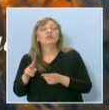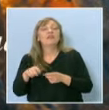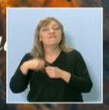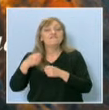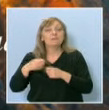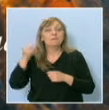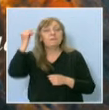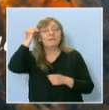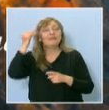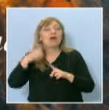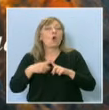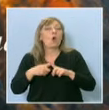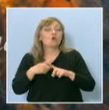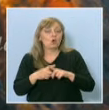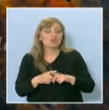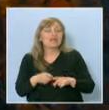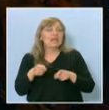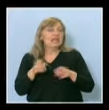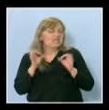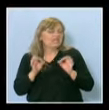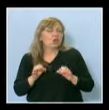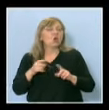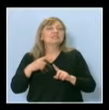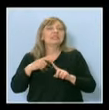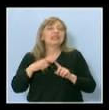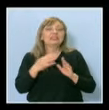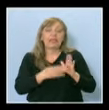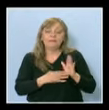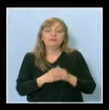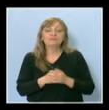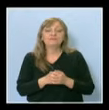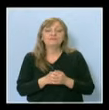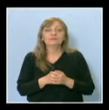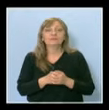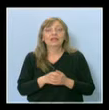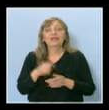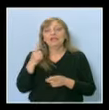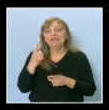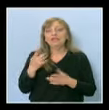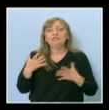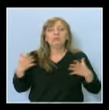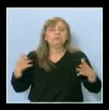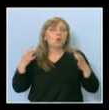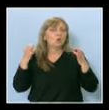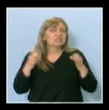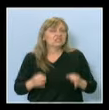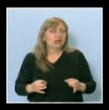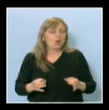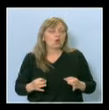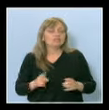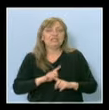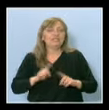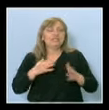Холокостът, днес също толкова сериозна тема. Едни така много сериозни и много